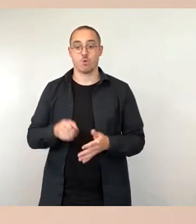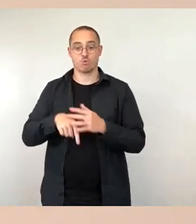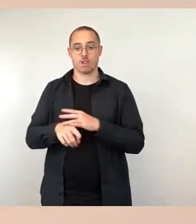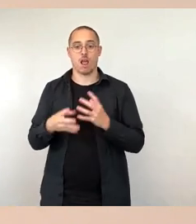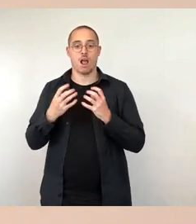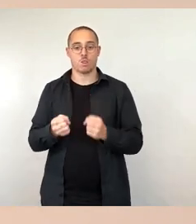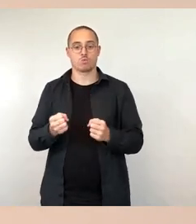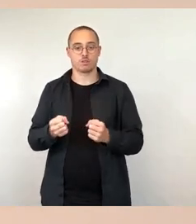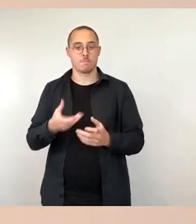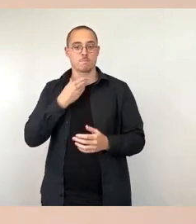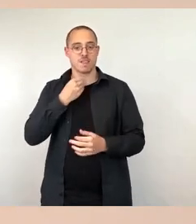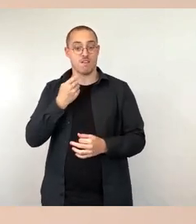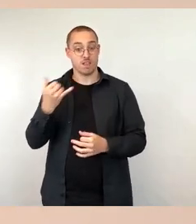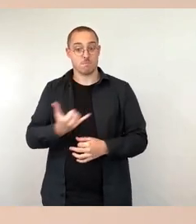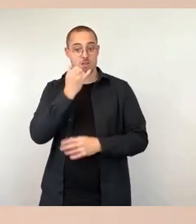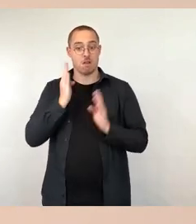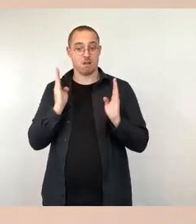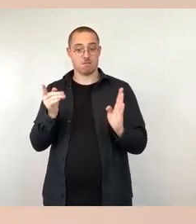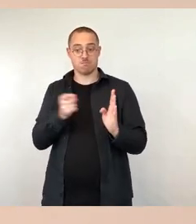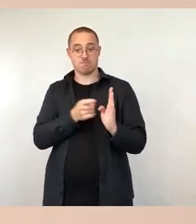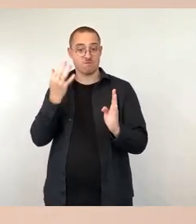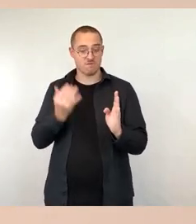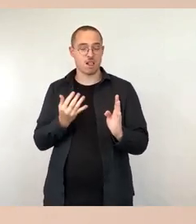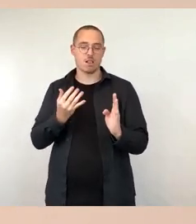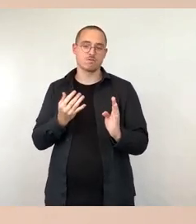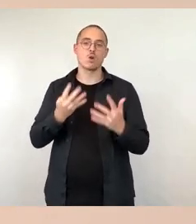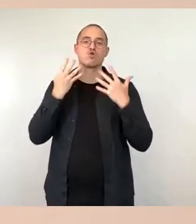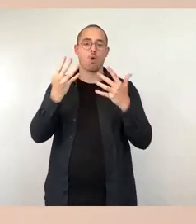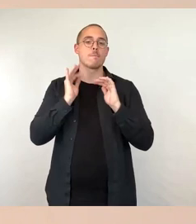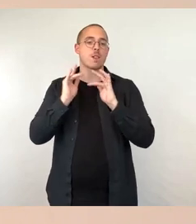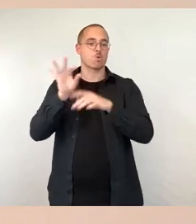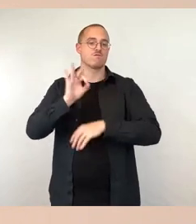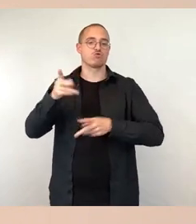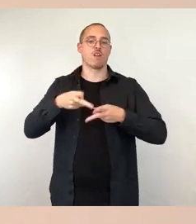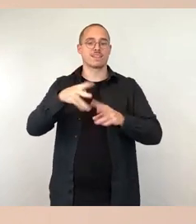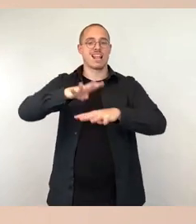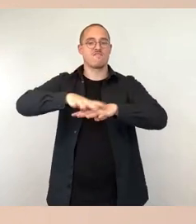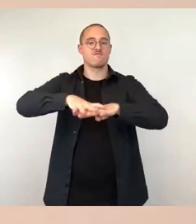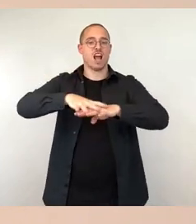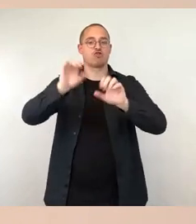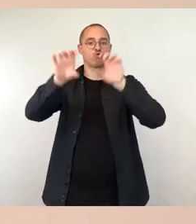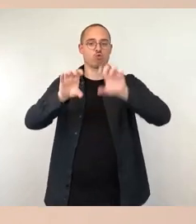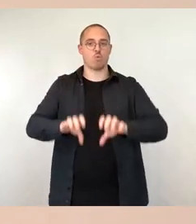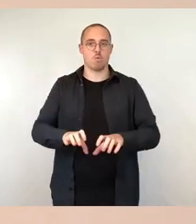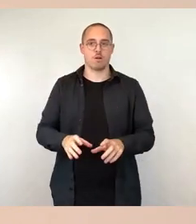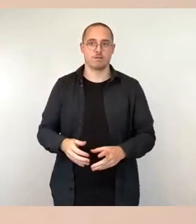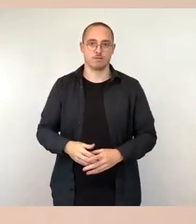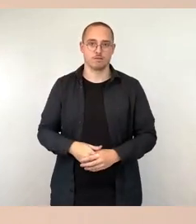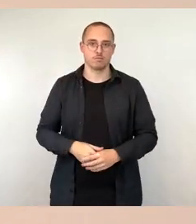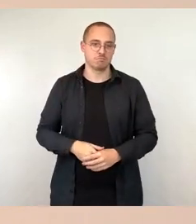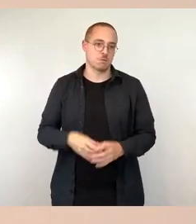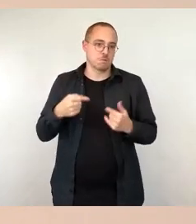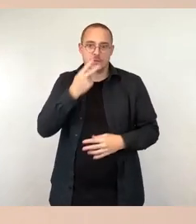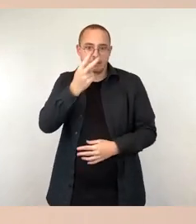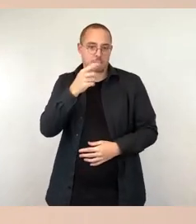Ergebnishaushalt von 9 Millionen für die Straßeninfrastruktur gesehen oder sehen diesen auf Basis der